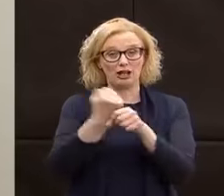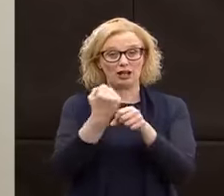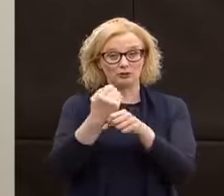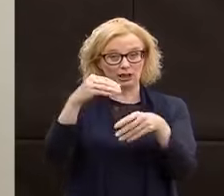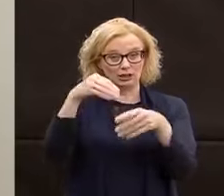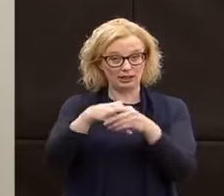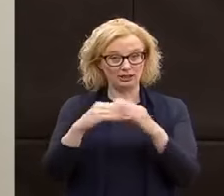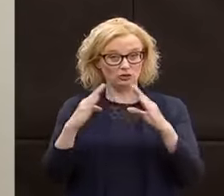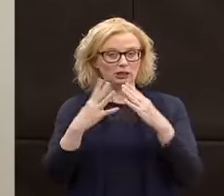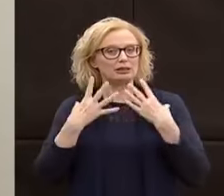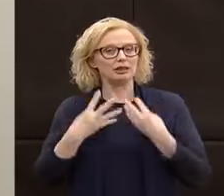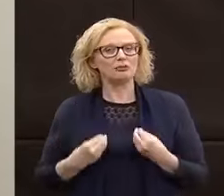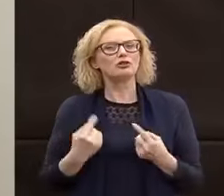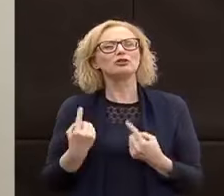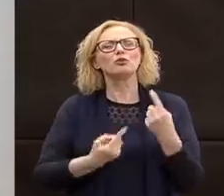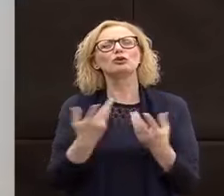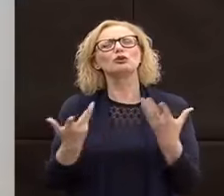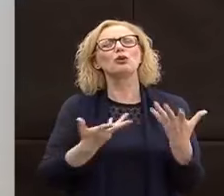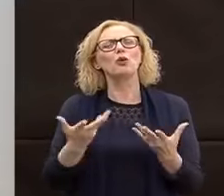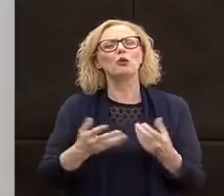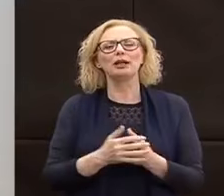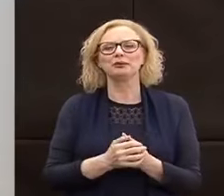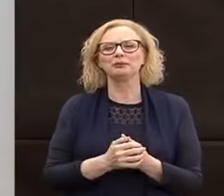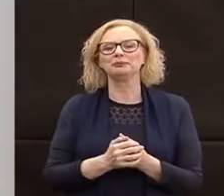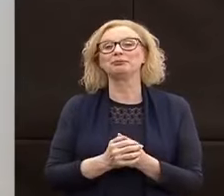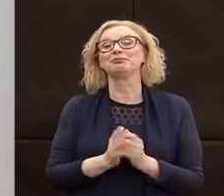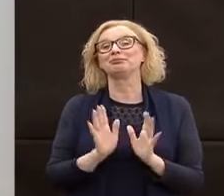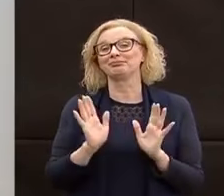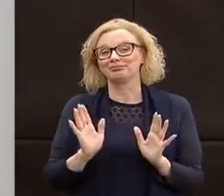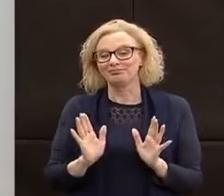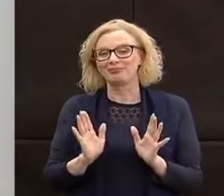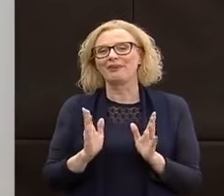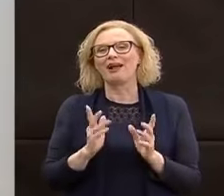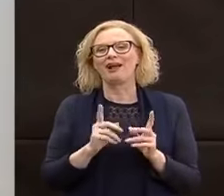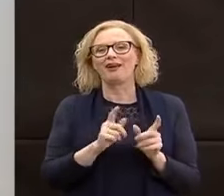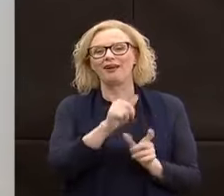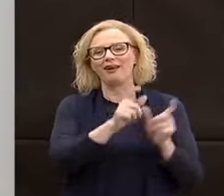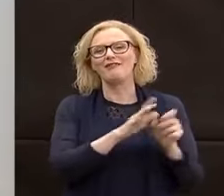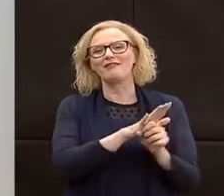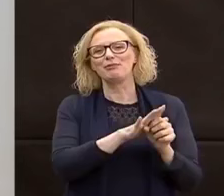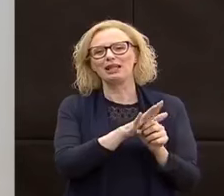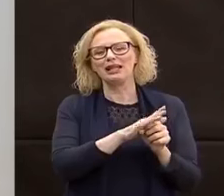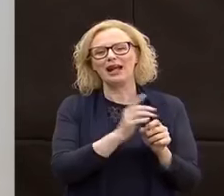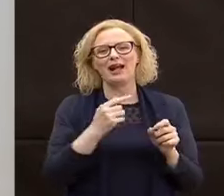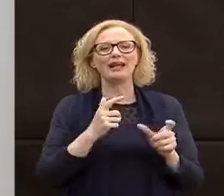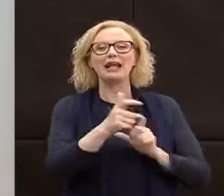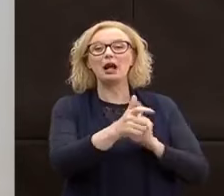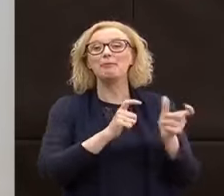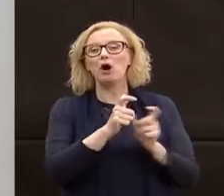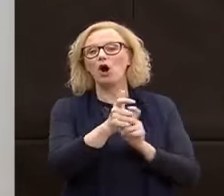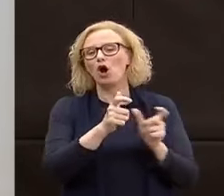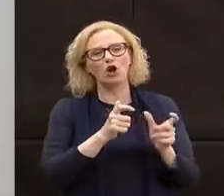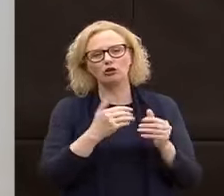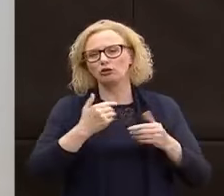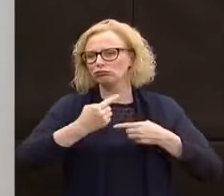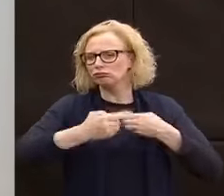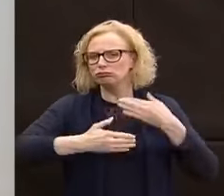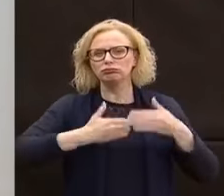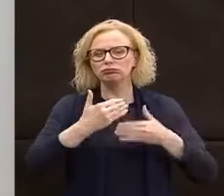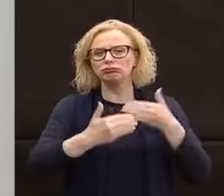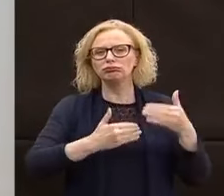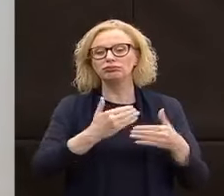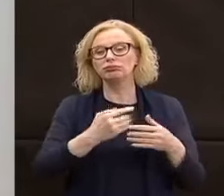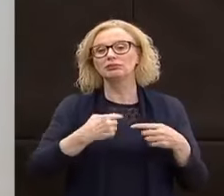all'interno delle RSA. Allora, il rapporto con i familiari è stato mantenuto e di questo